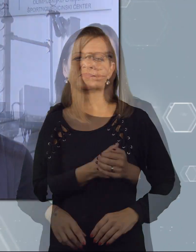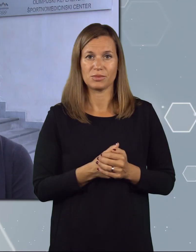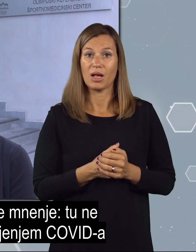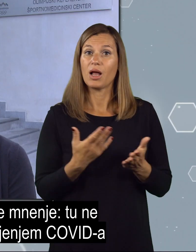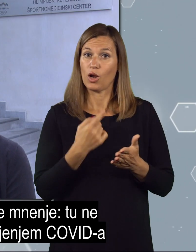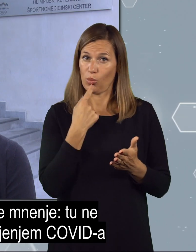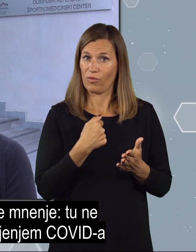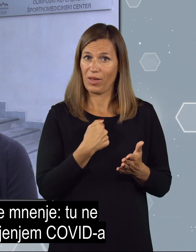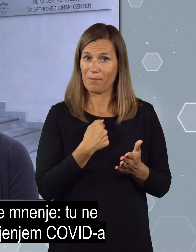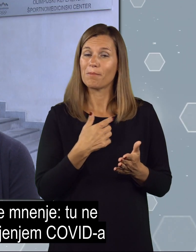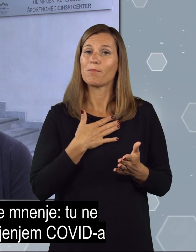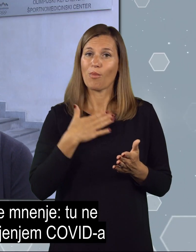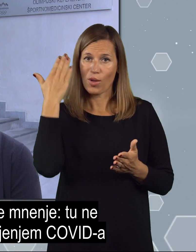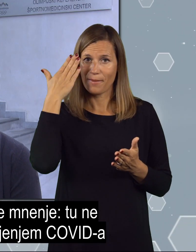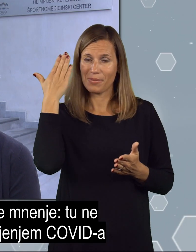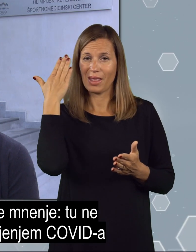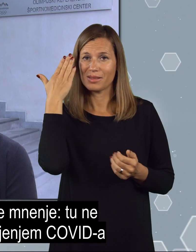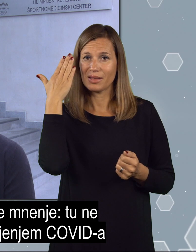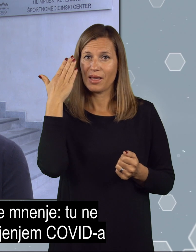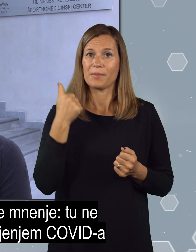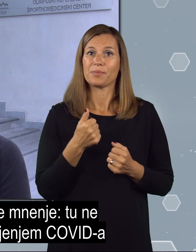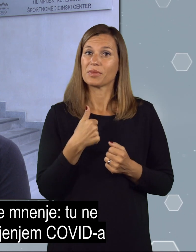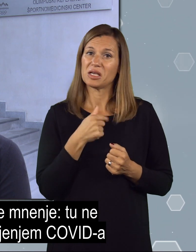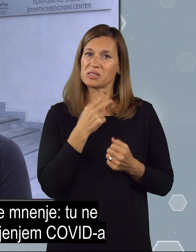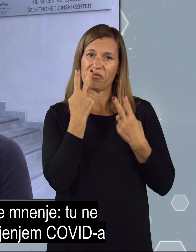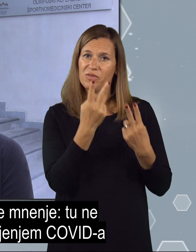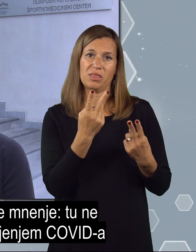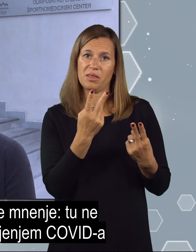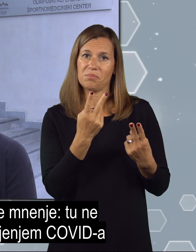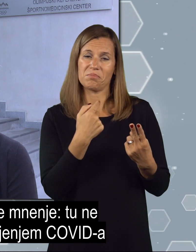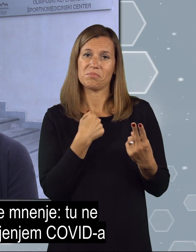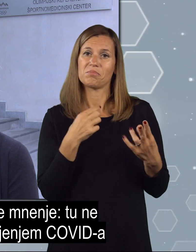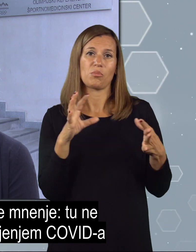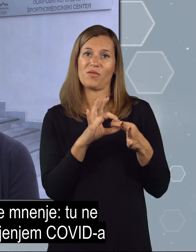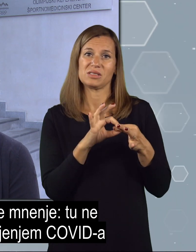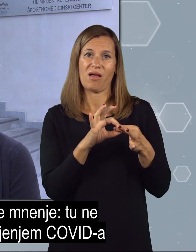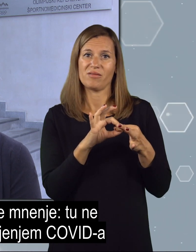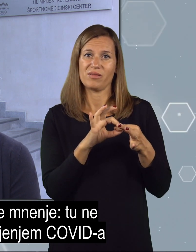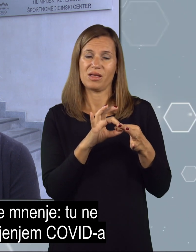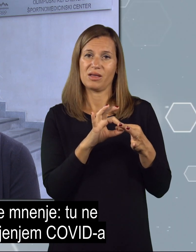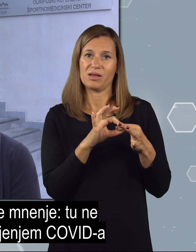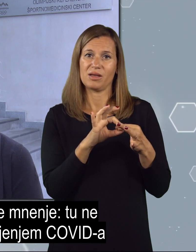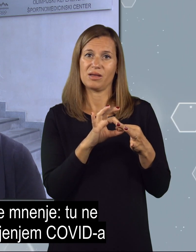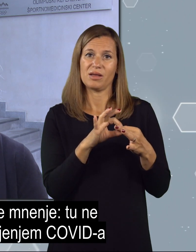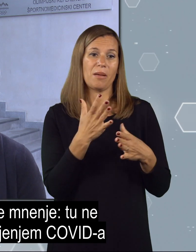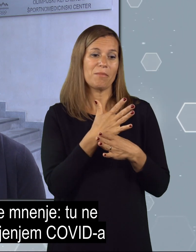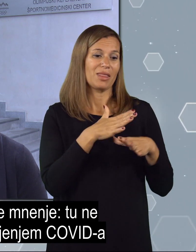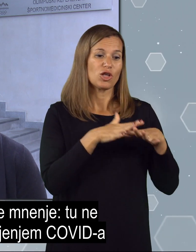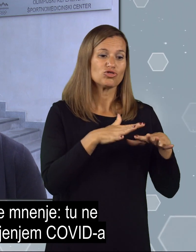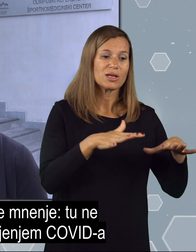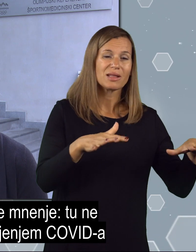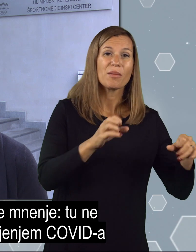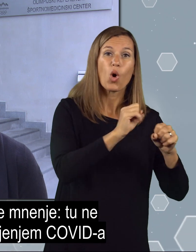To bom povedala v svojem mnenju, da pač jaz ne vidim tukaj povezave, ker lahko med